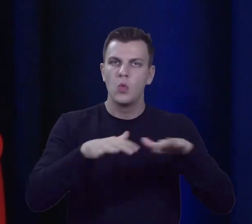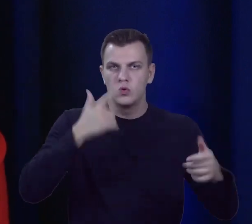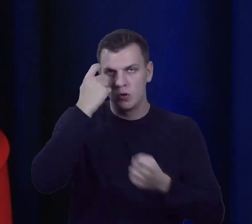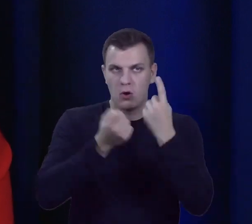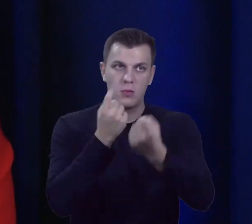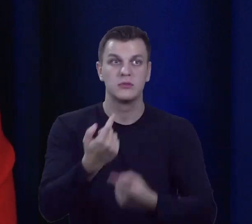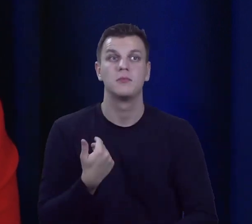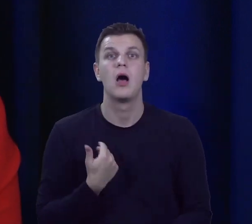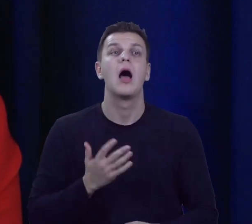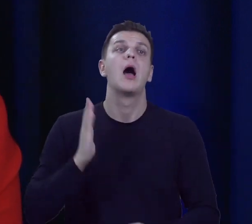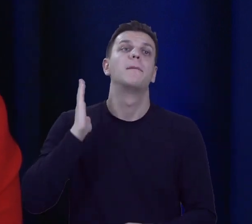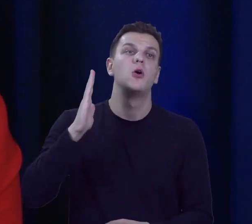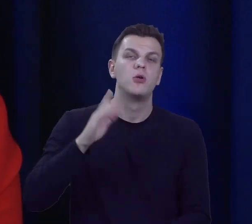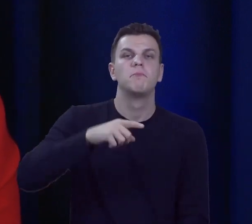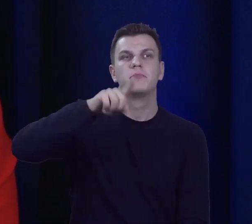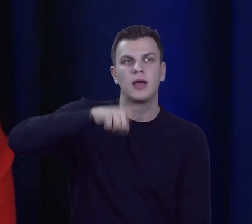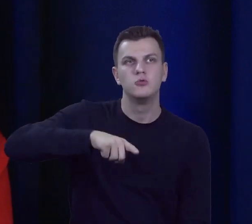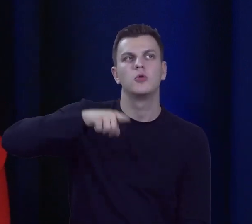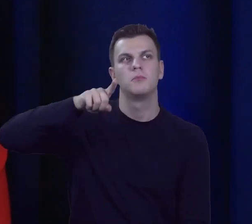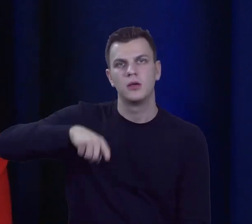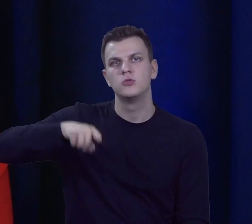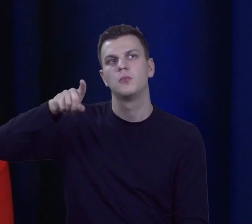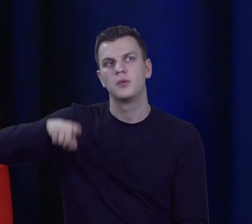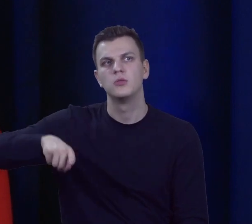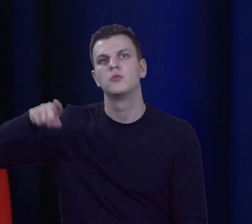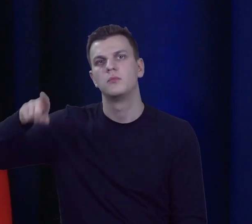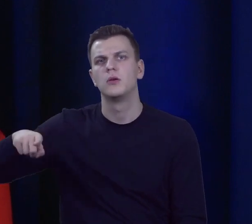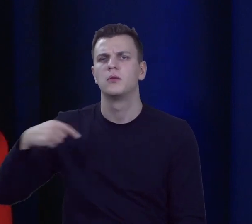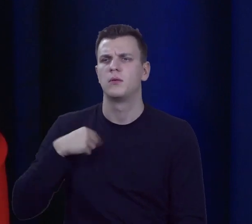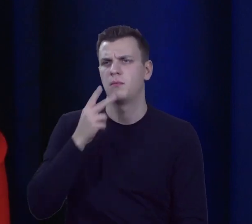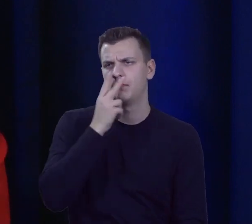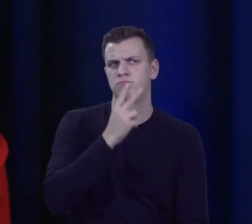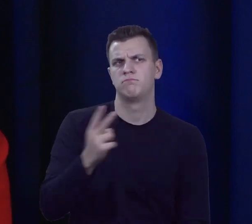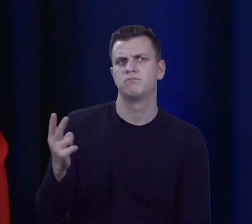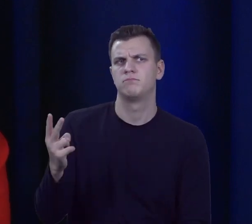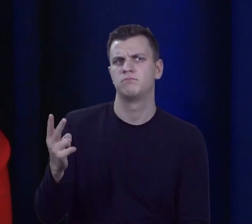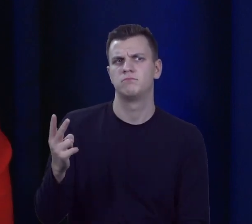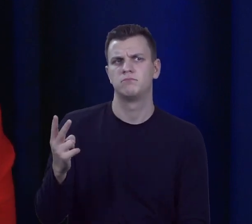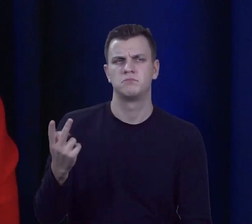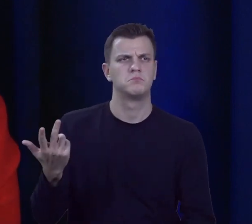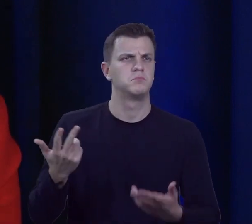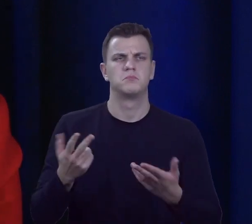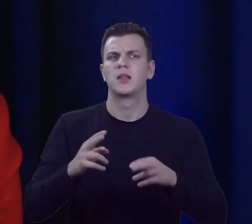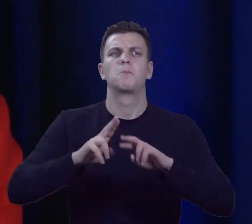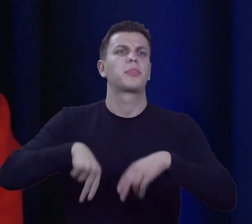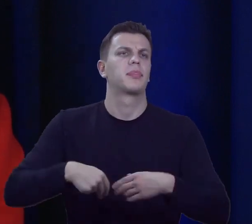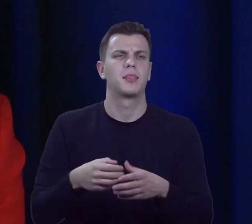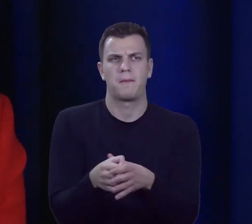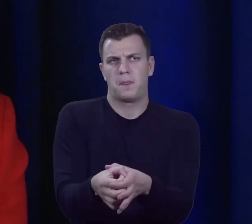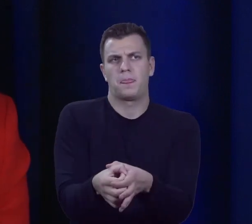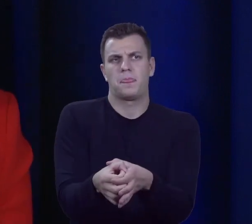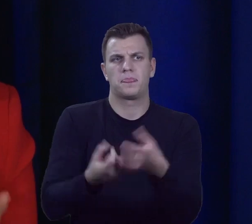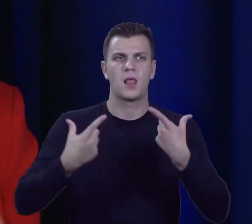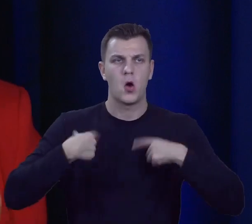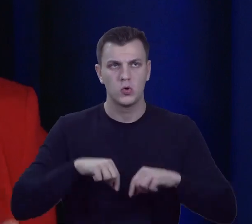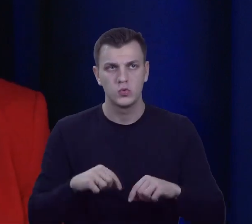a później z każdym miesiącem też zauważałam to, że jednak pozostawała albo wąska grupa ludzi w tych konkretnych